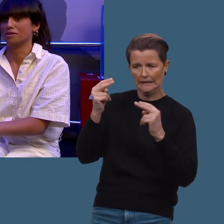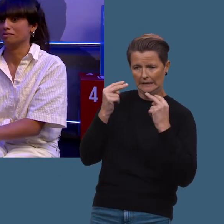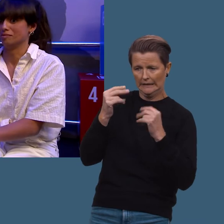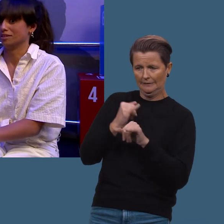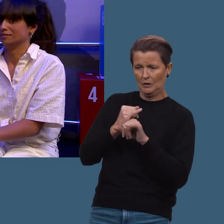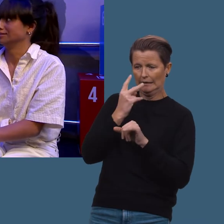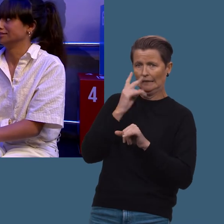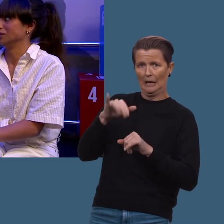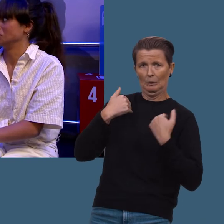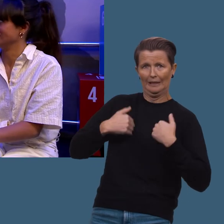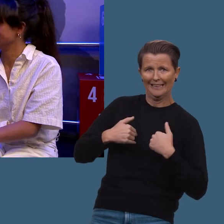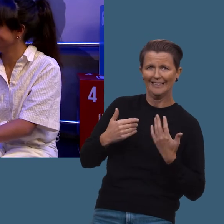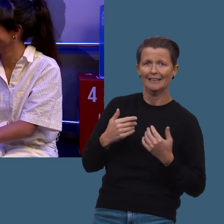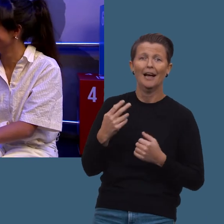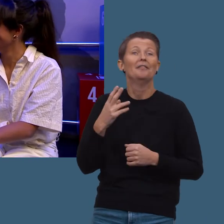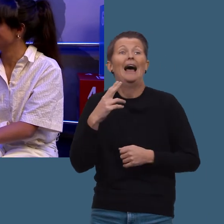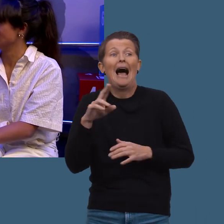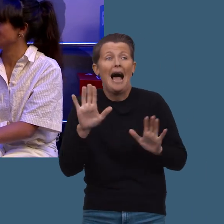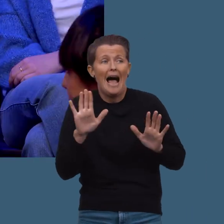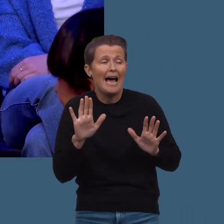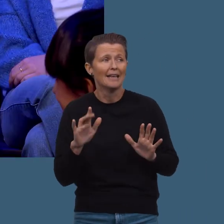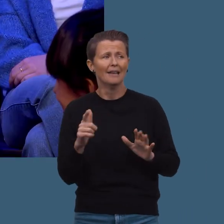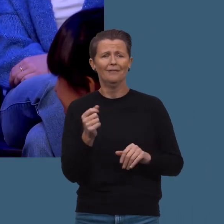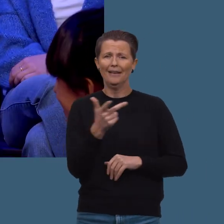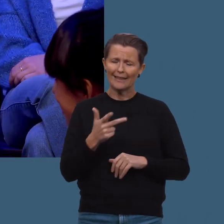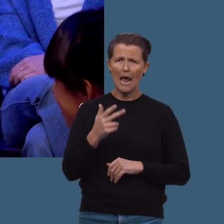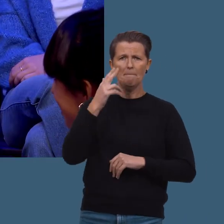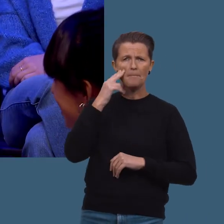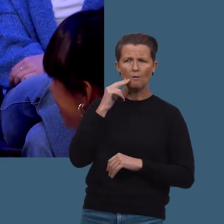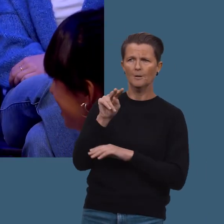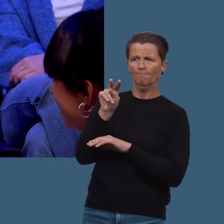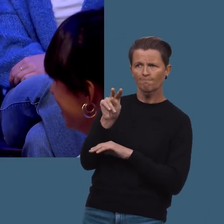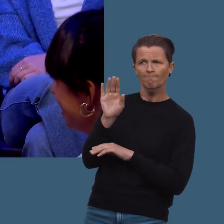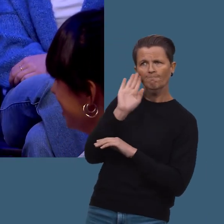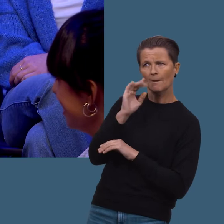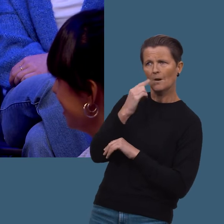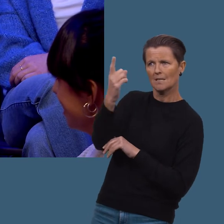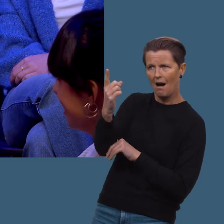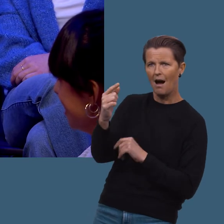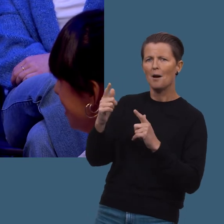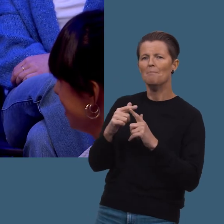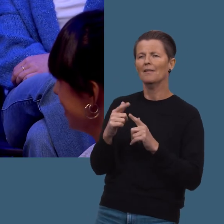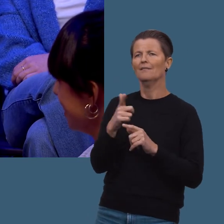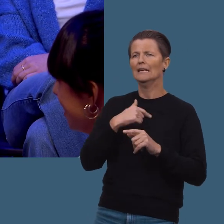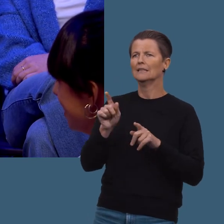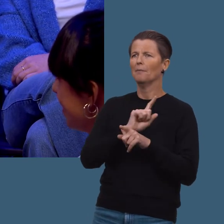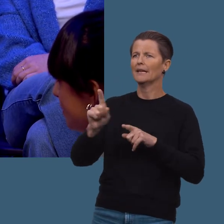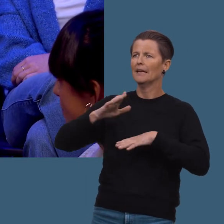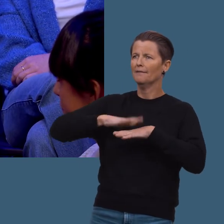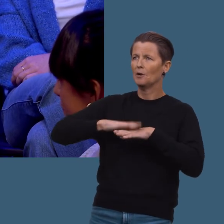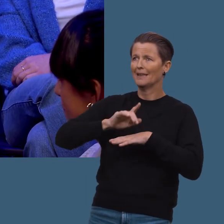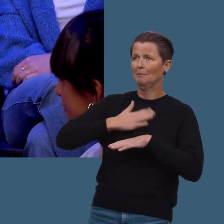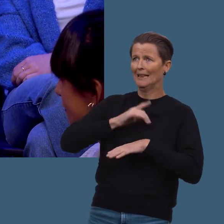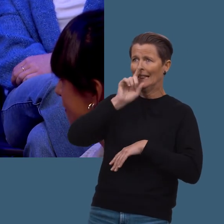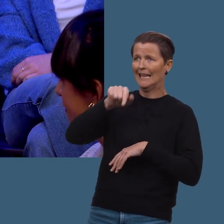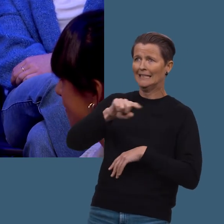tenkte dere bare over hvordan ser du nå? Nei, jeg tror vi alle prøvde å høre på hva han sa, men man måtte jo liksom forberede